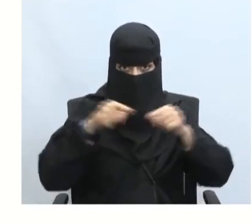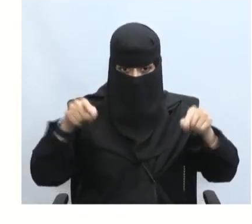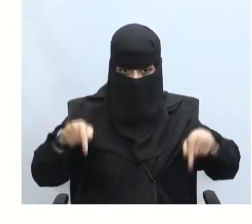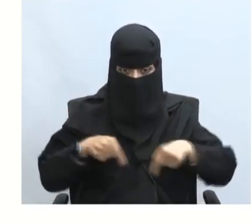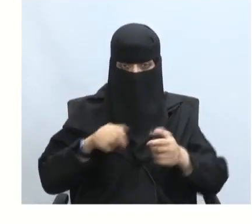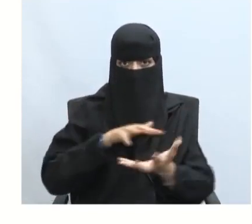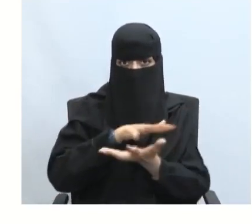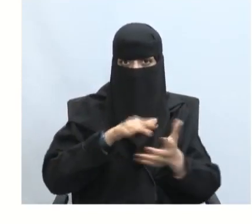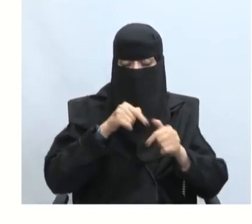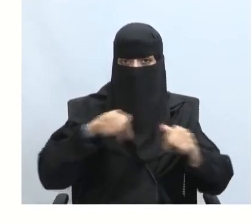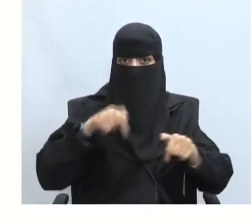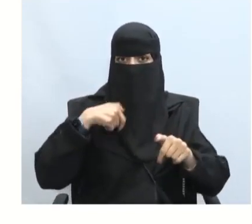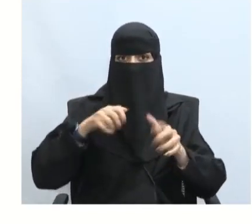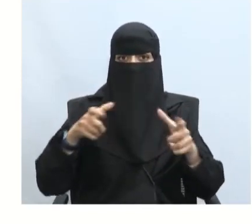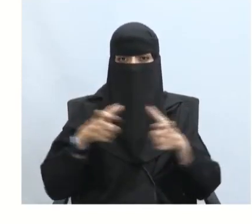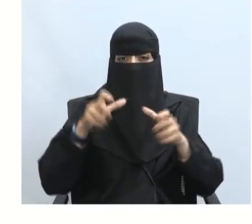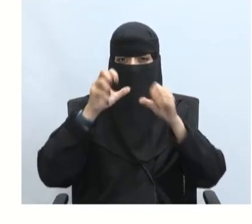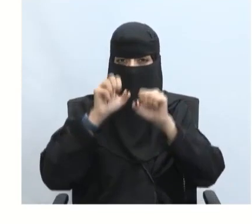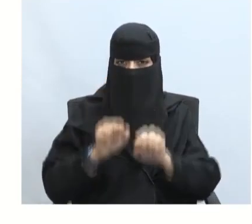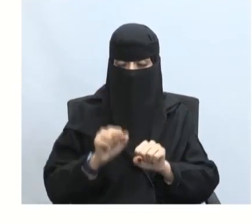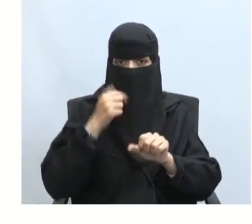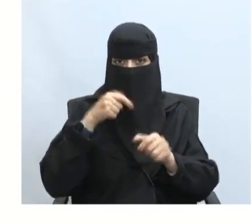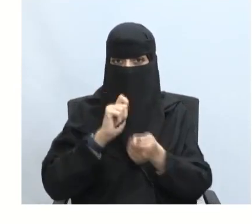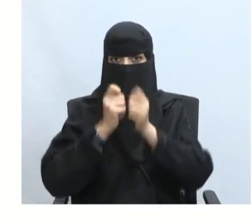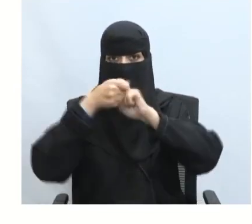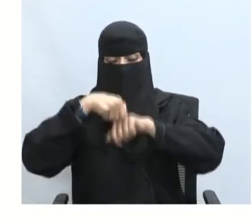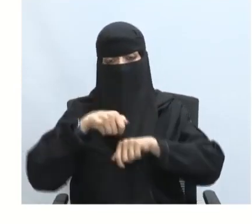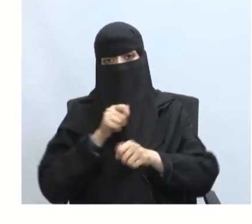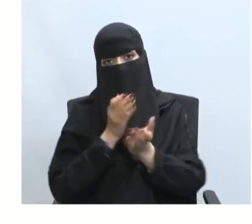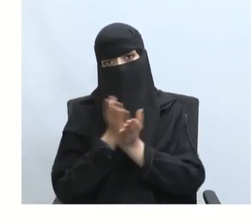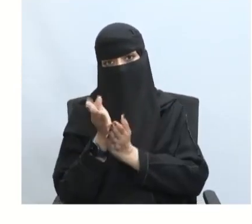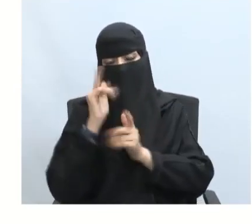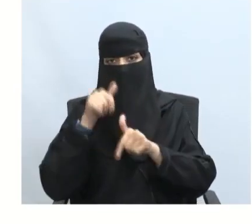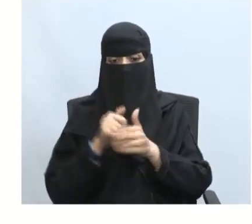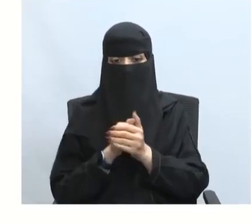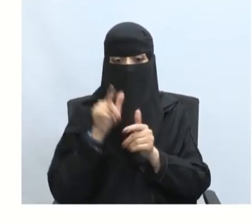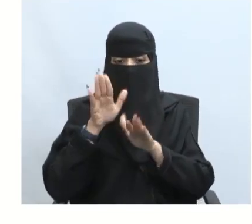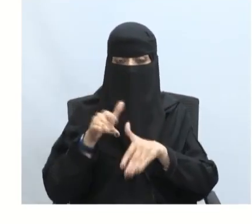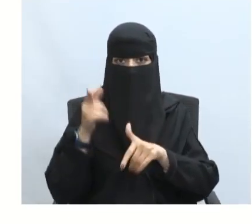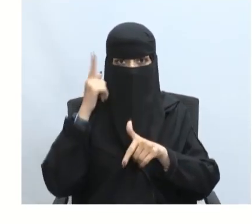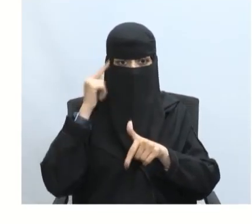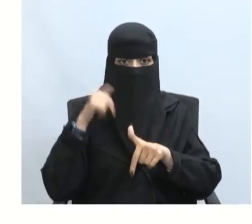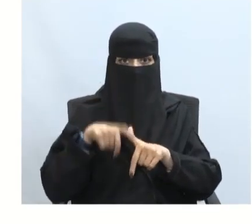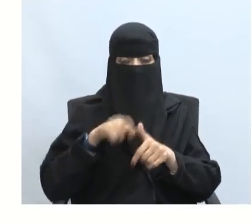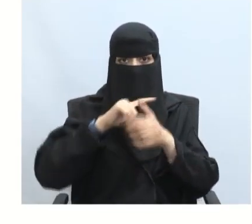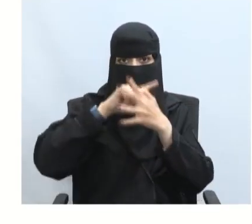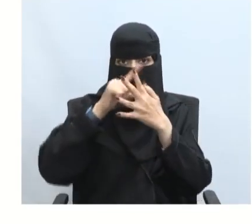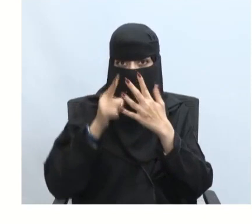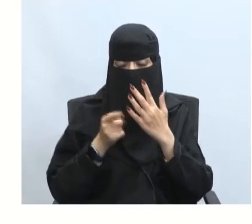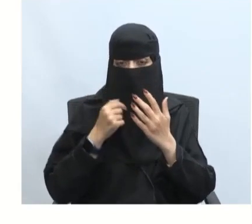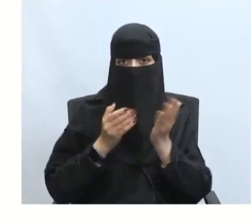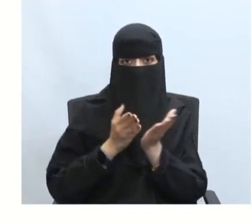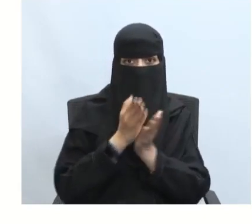نطاق محدود وتجميدها أو تحويل مسارها مرة أخرى تعرفنا على طرق